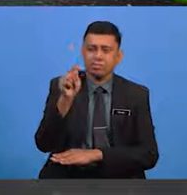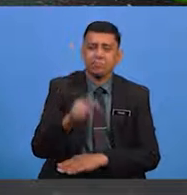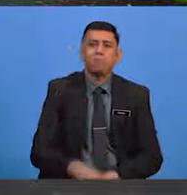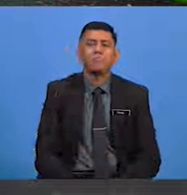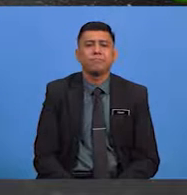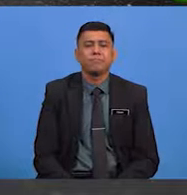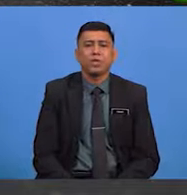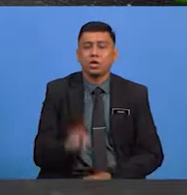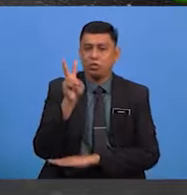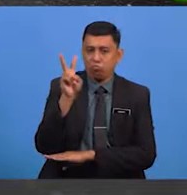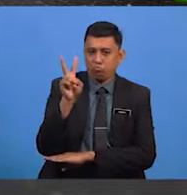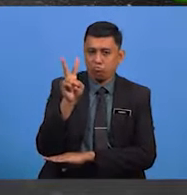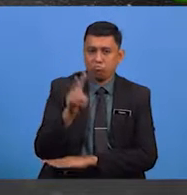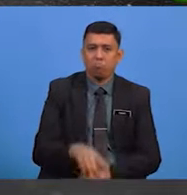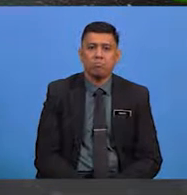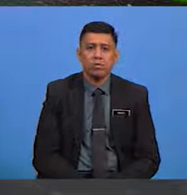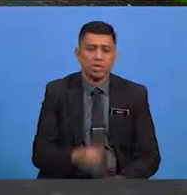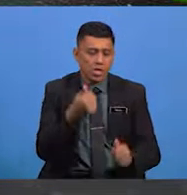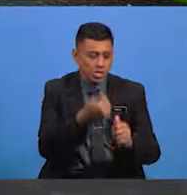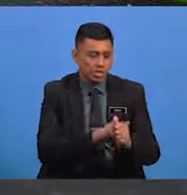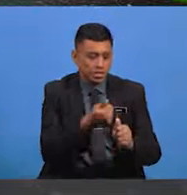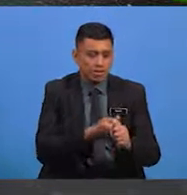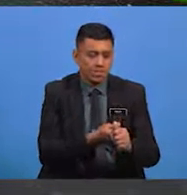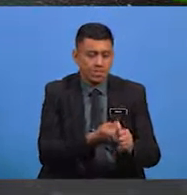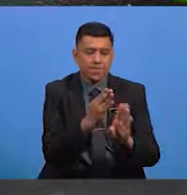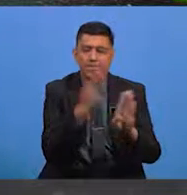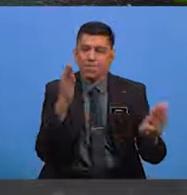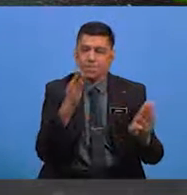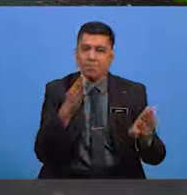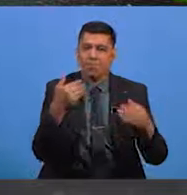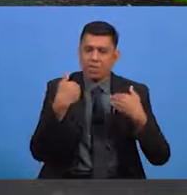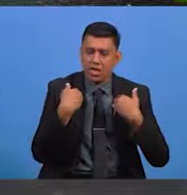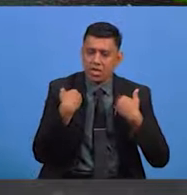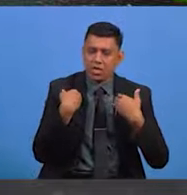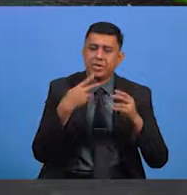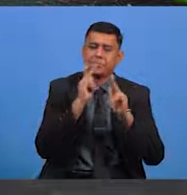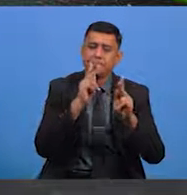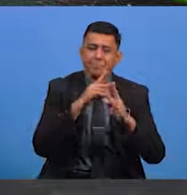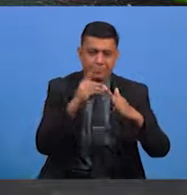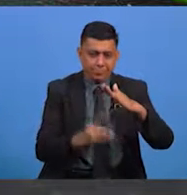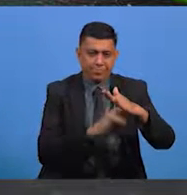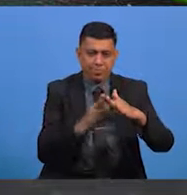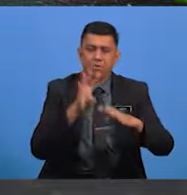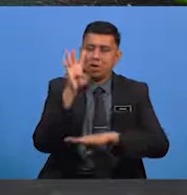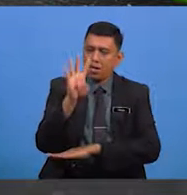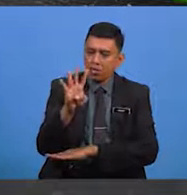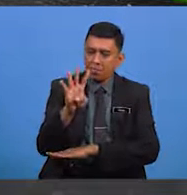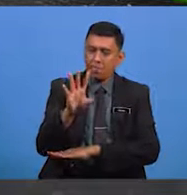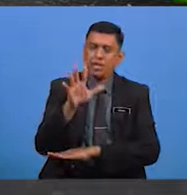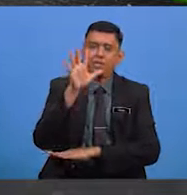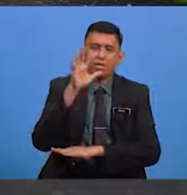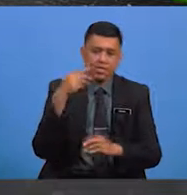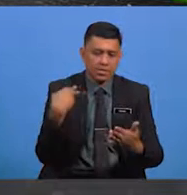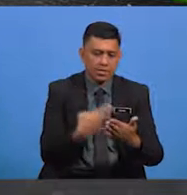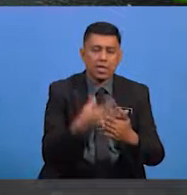Kedua, setiap baris mengandungi kata dasar antara 4 hingga 5 patah